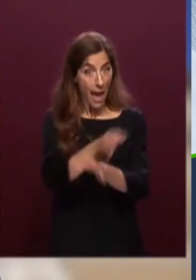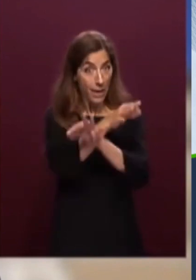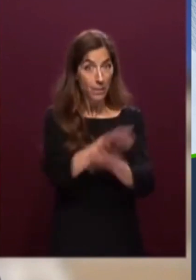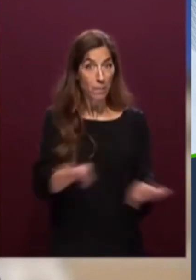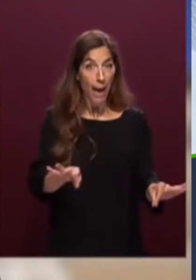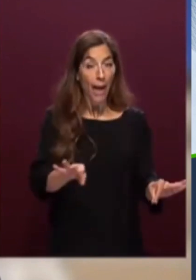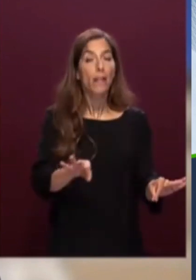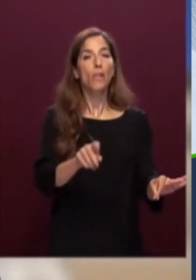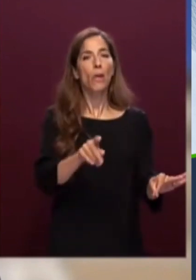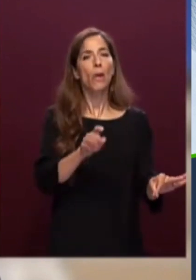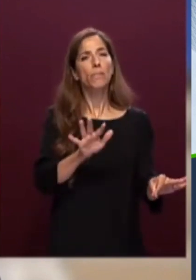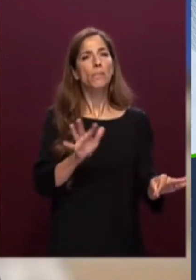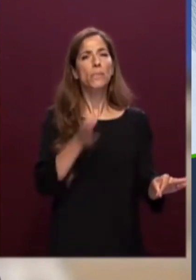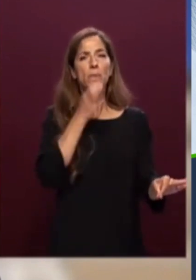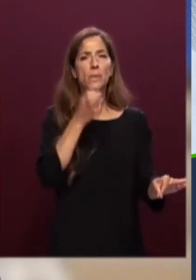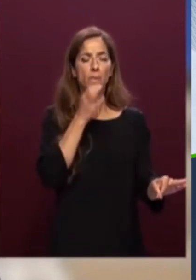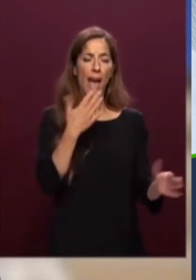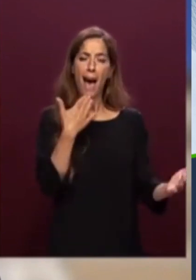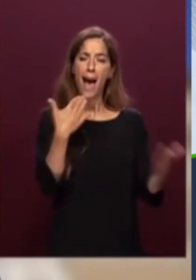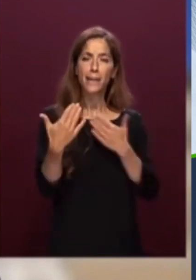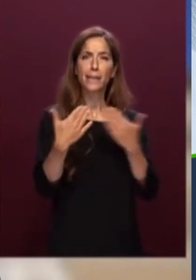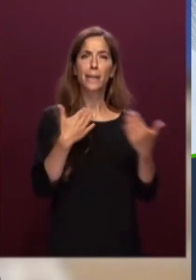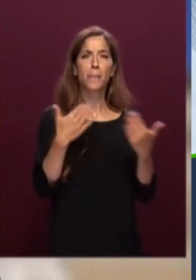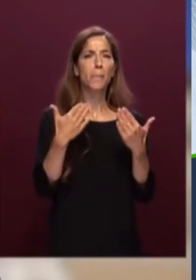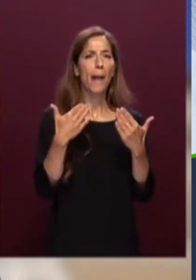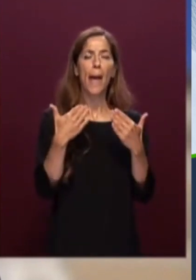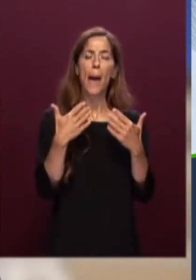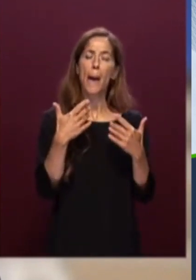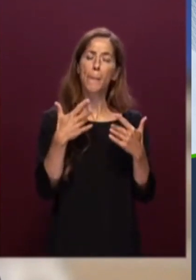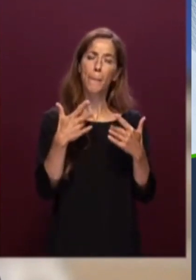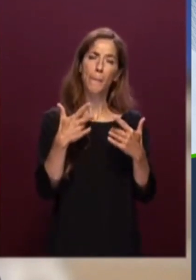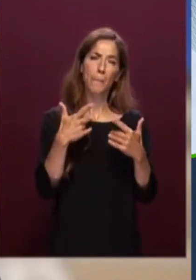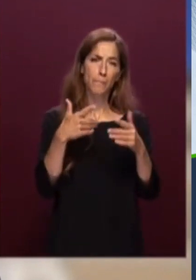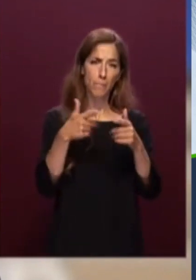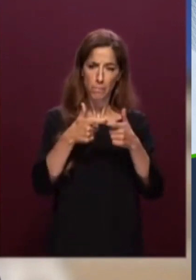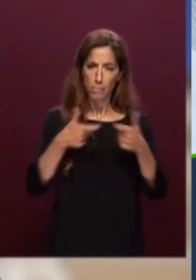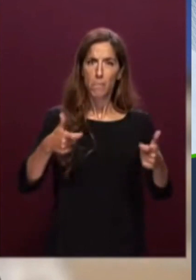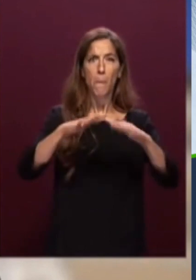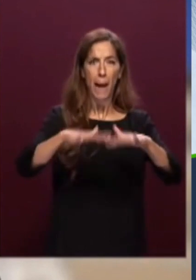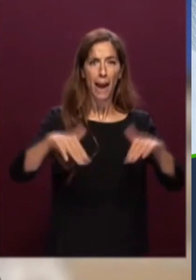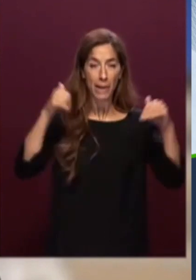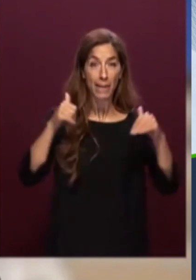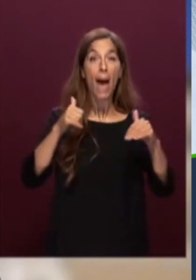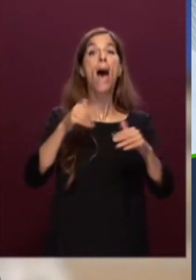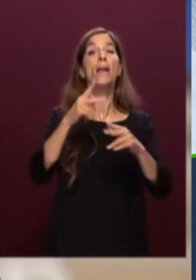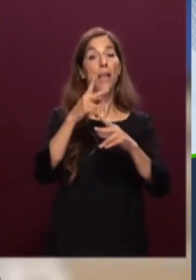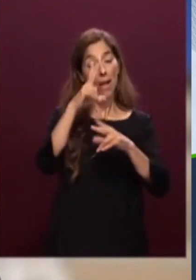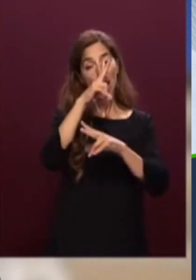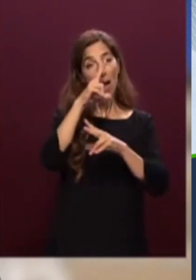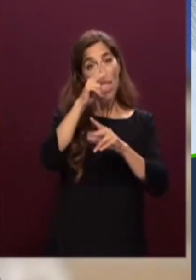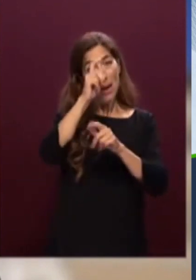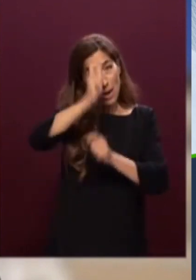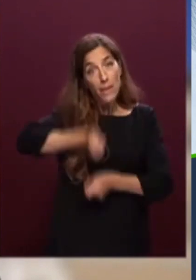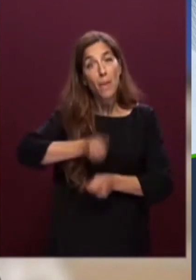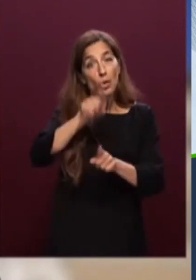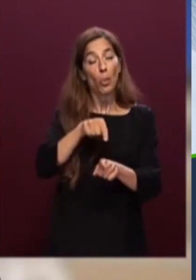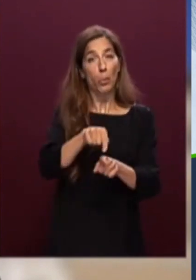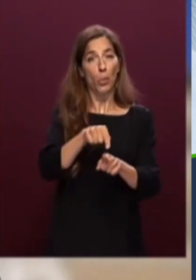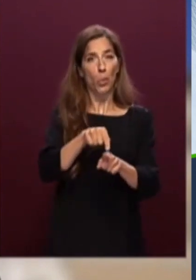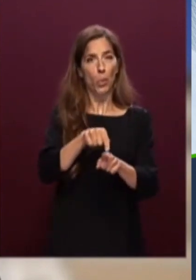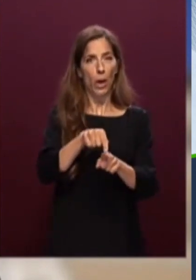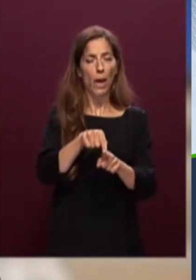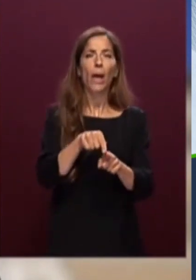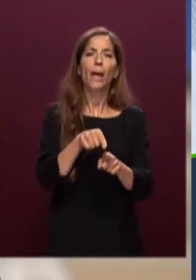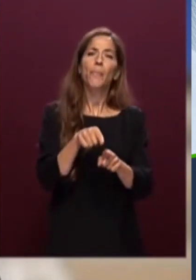alla base di tutte le assemblee parlamentari per il quale alle decisioni da assumere devono contribuire tutte le